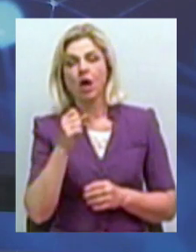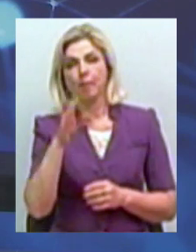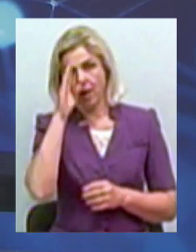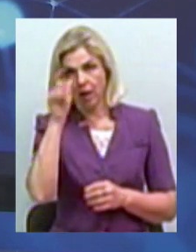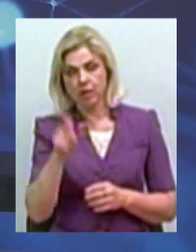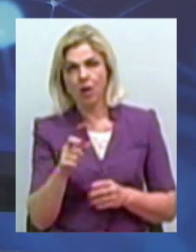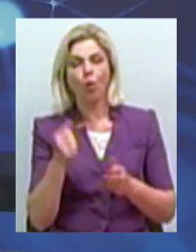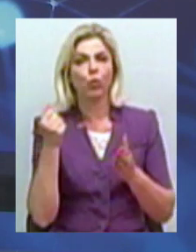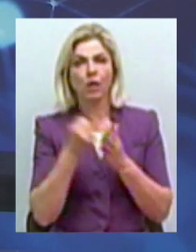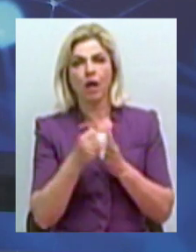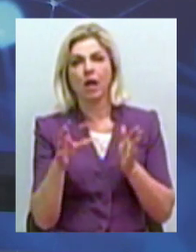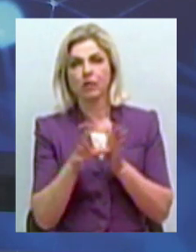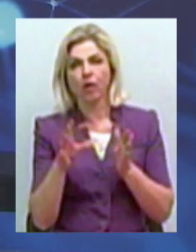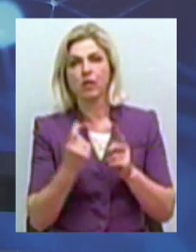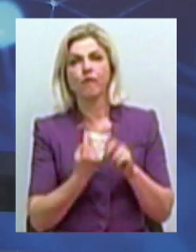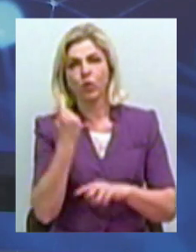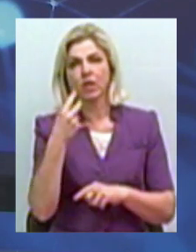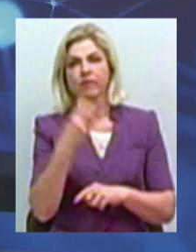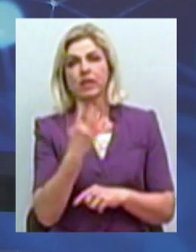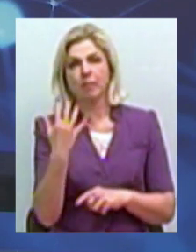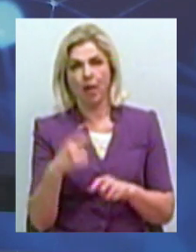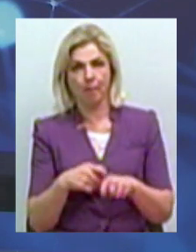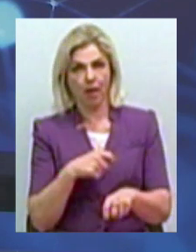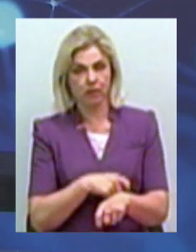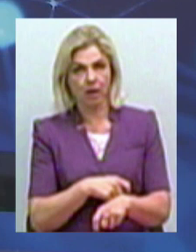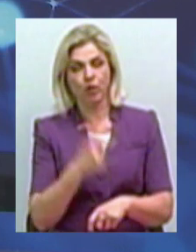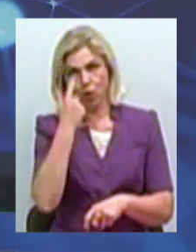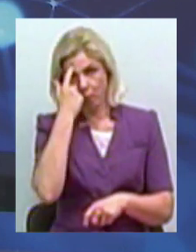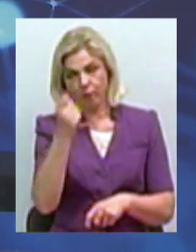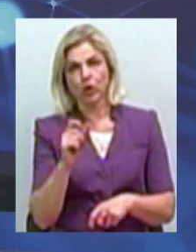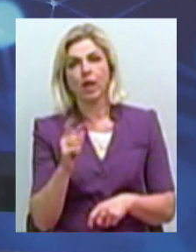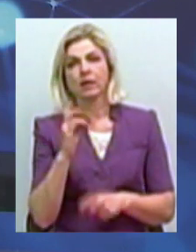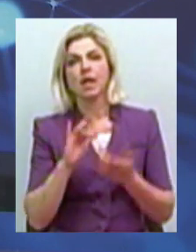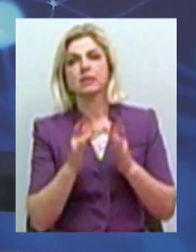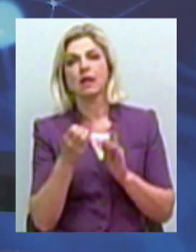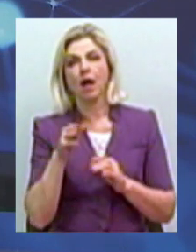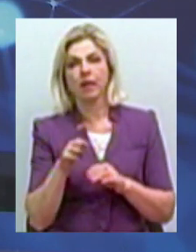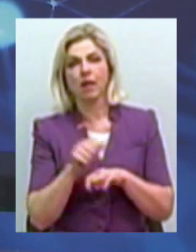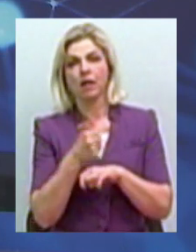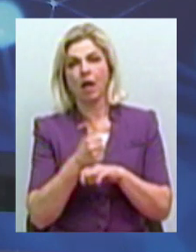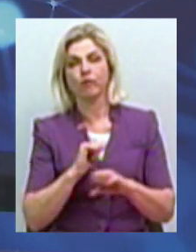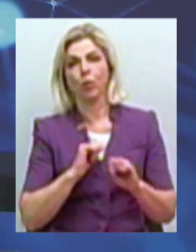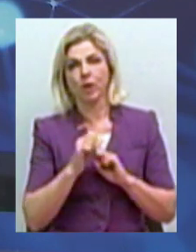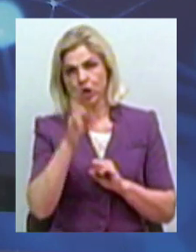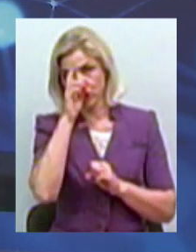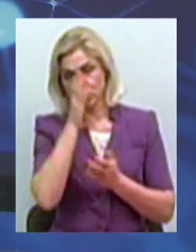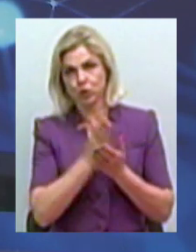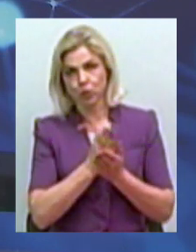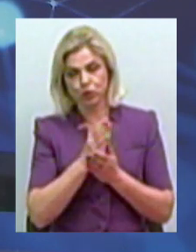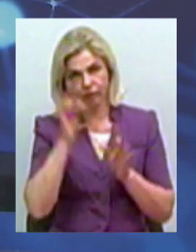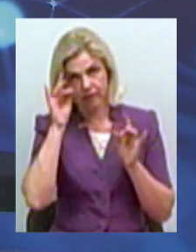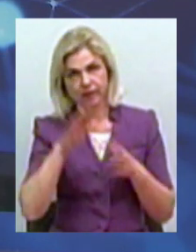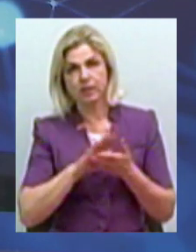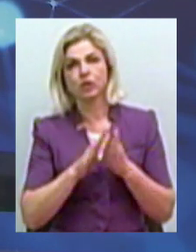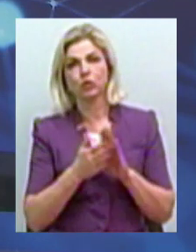вдарило струмом на висоті 25 метрів, повідомляється на сайті Головного управління Державної служби з незвичайних